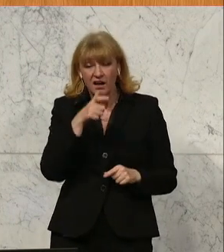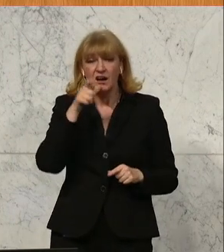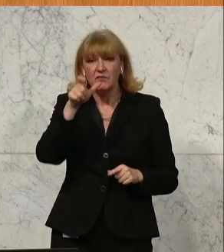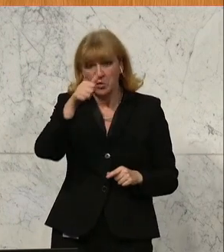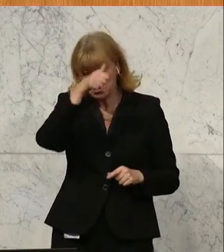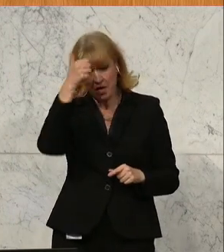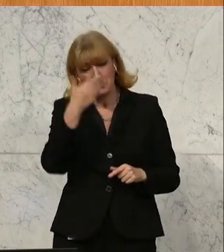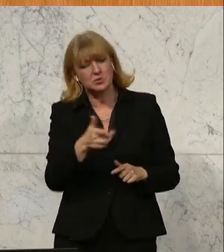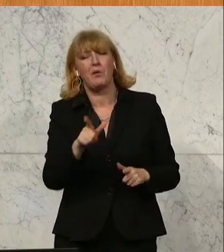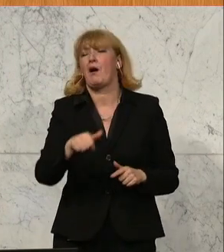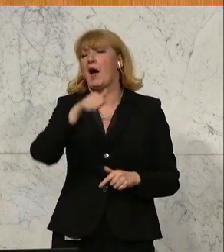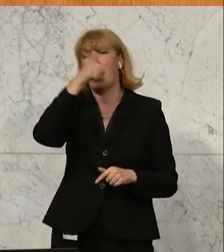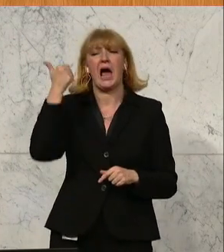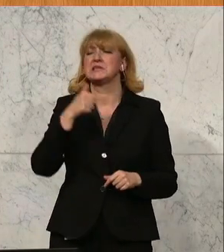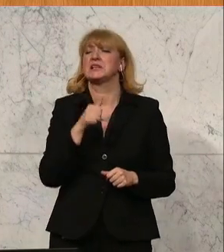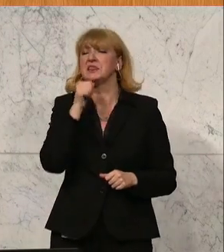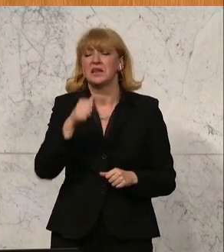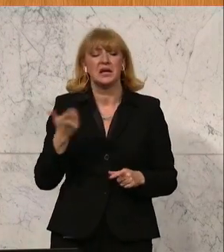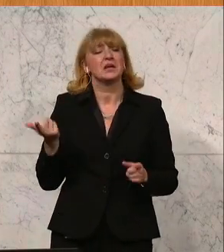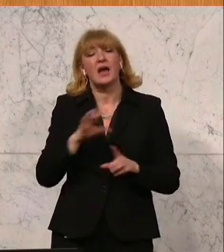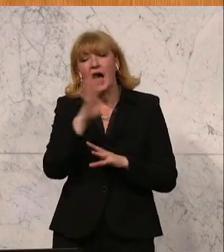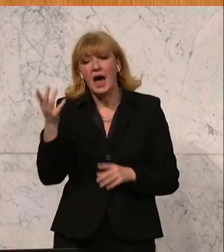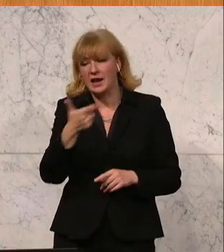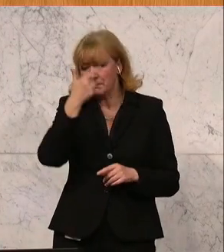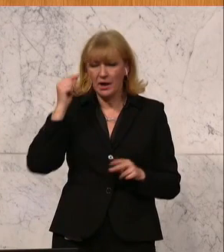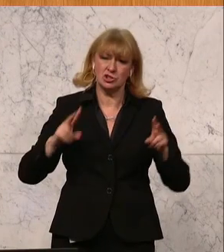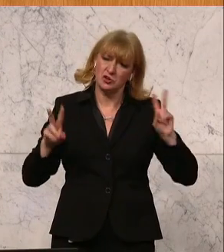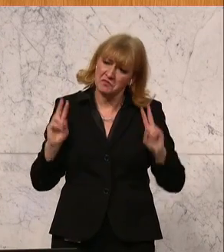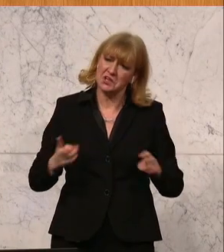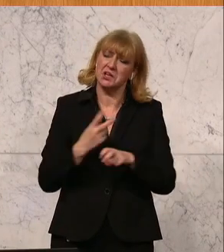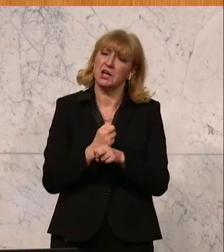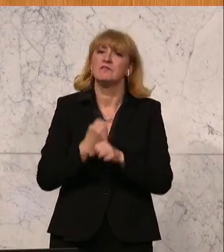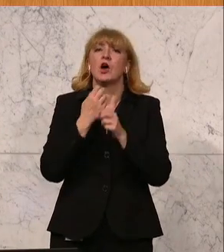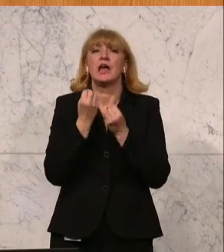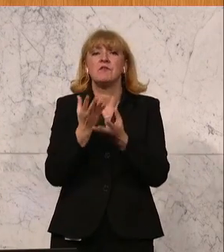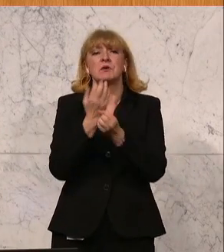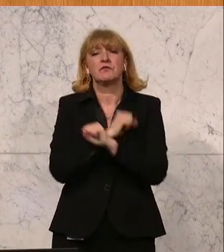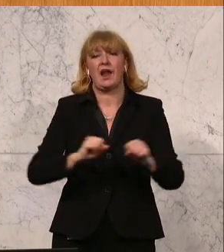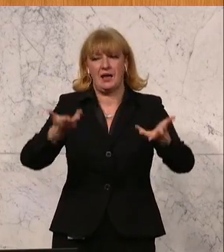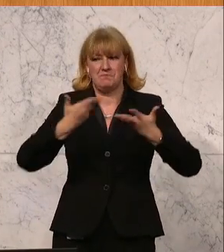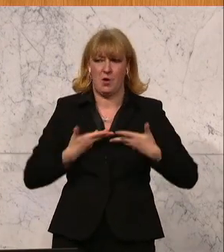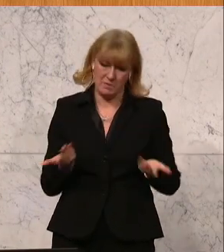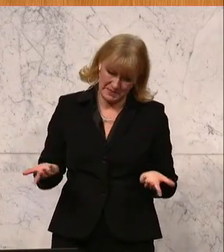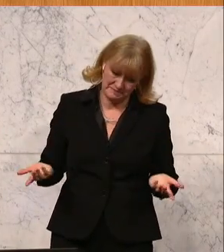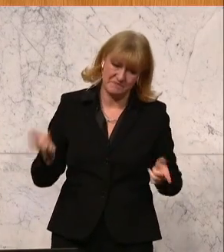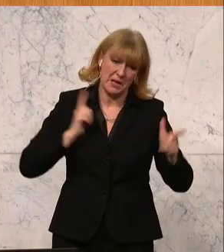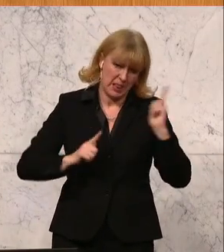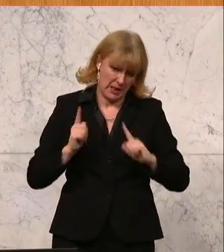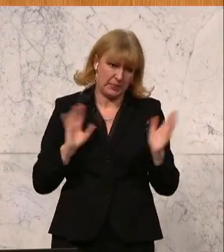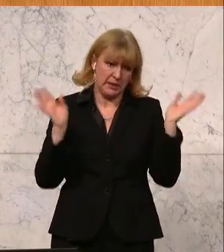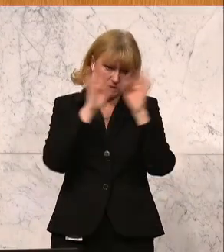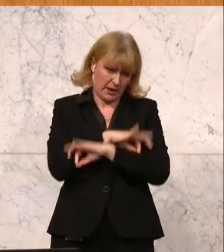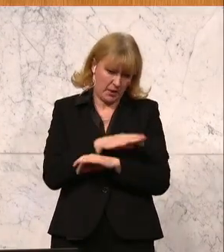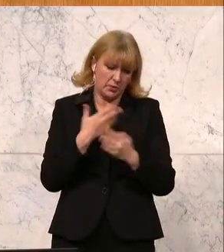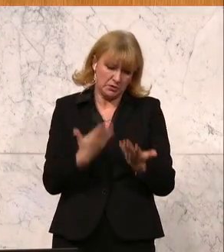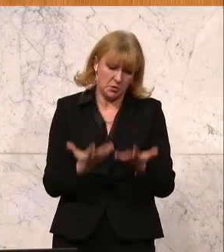nennt, heißt das noch lange nicht, dass alle Menschen in Österreich auch wirklich Informationsfreiheit bekommen werden. Und das ist leider das traurige Ergebnis